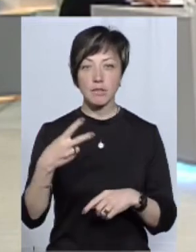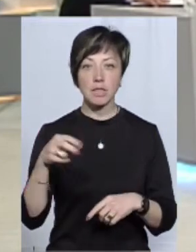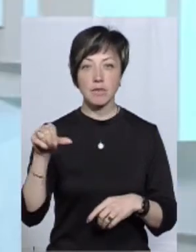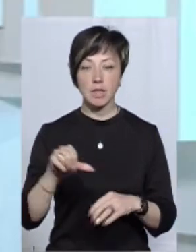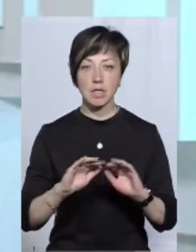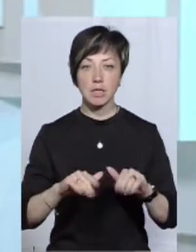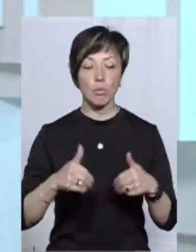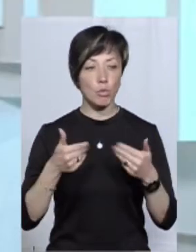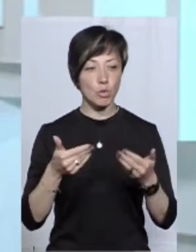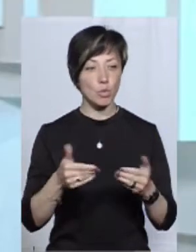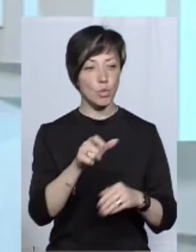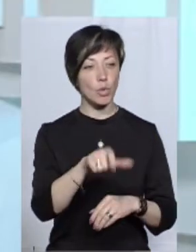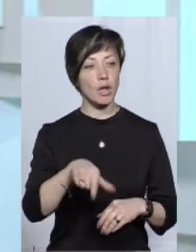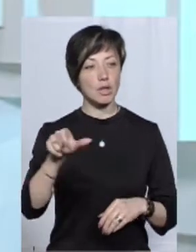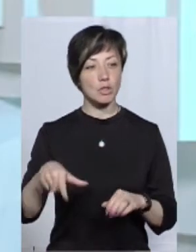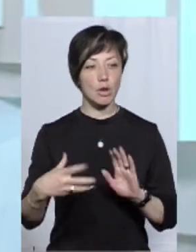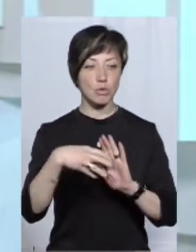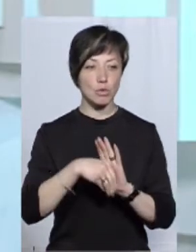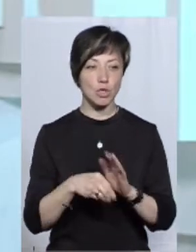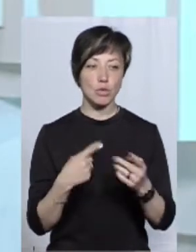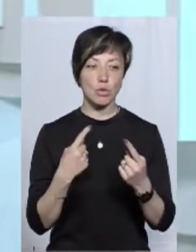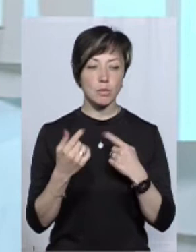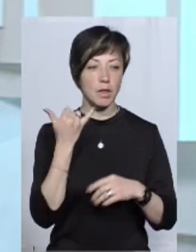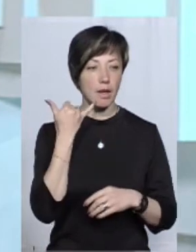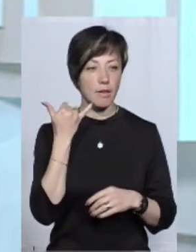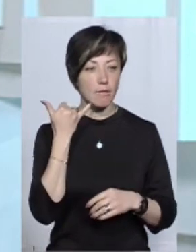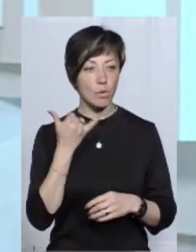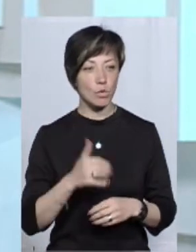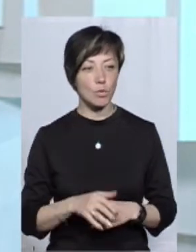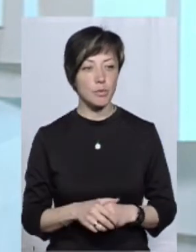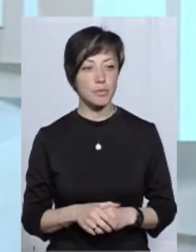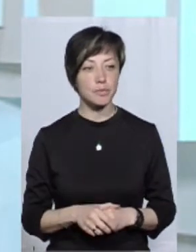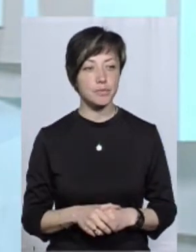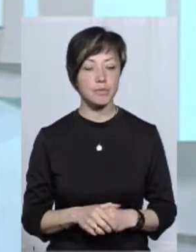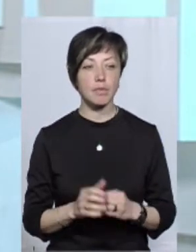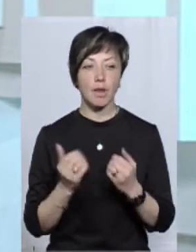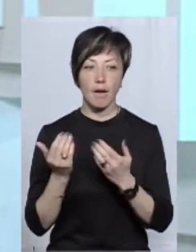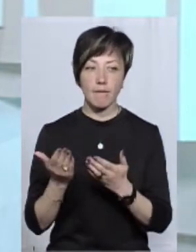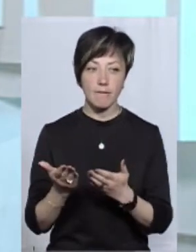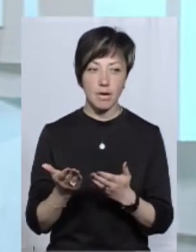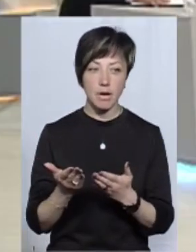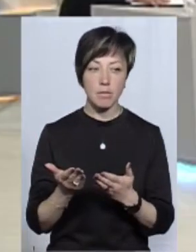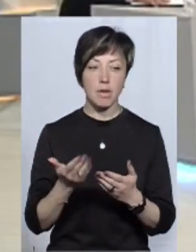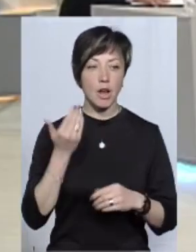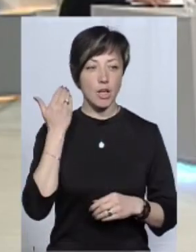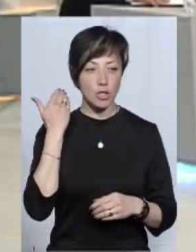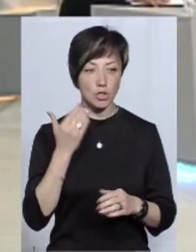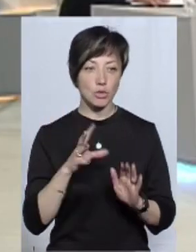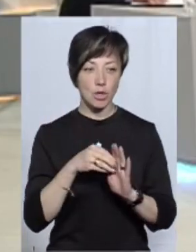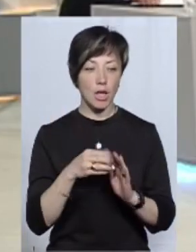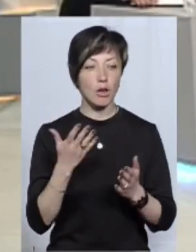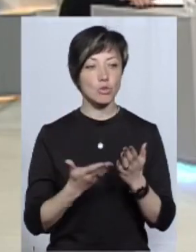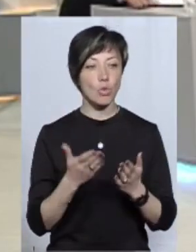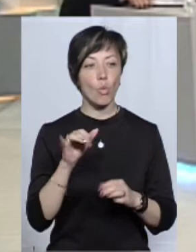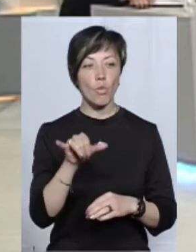хвилин запропоную глядачам долучитися до розмови телефоном. А вам, шановні пані, раніше, до речі, якщо